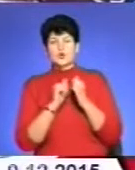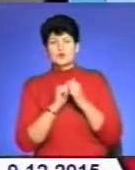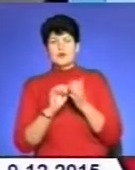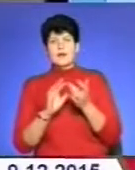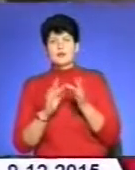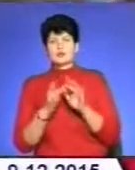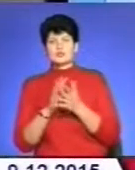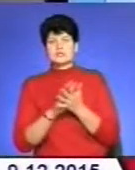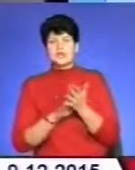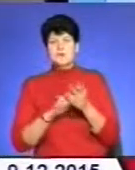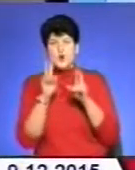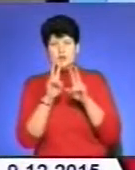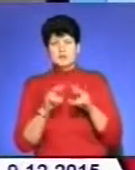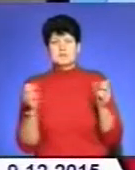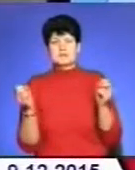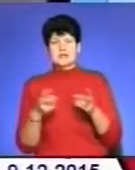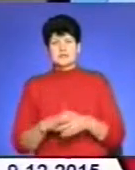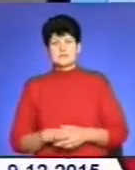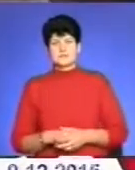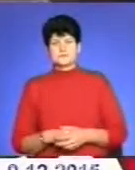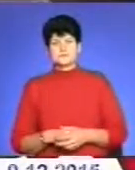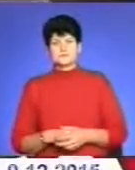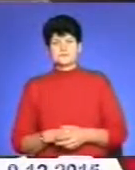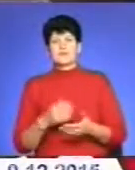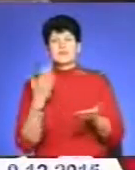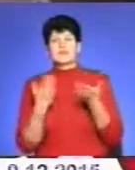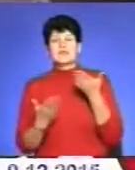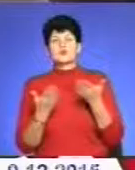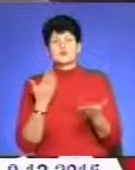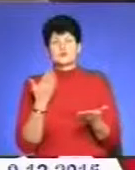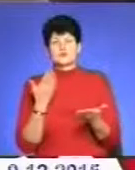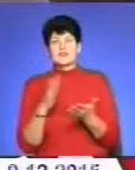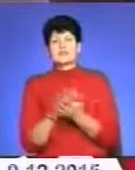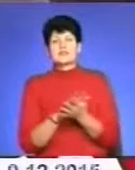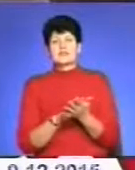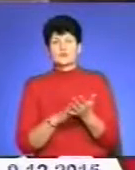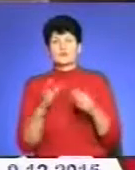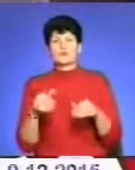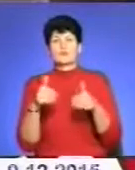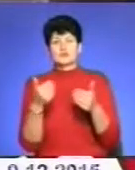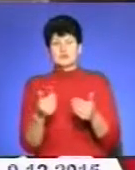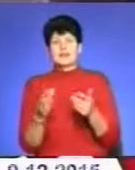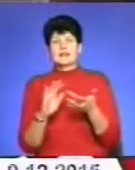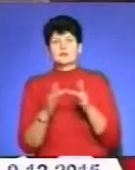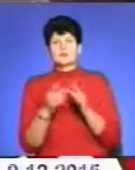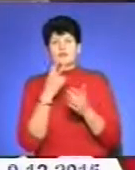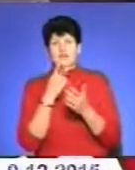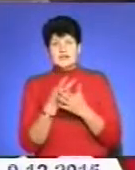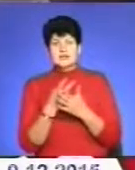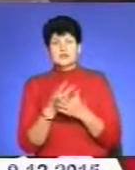заяву розглянуть спеціалісти. Якщо заявнику, який подав в електронному вигляді документи,